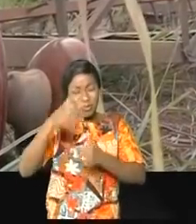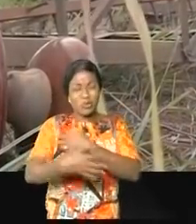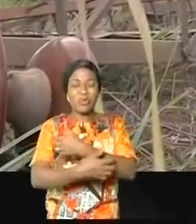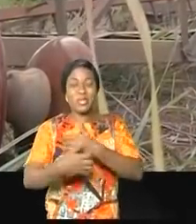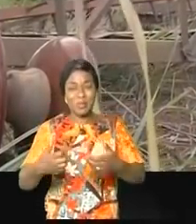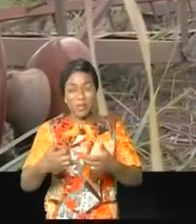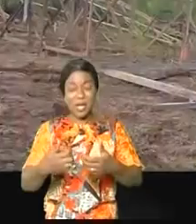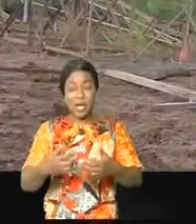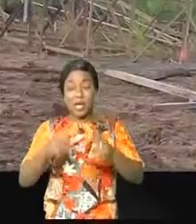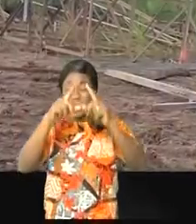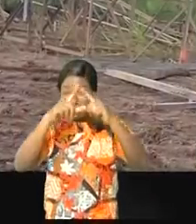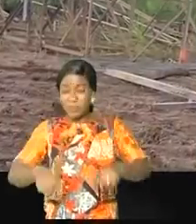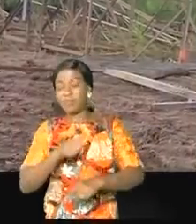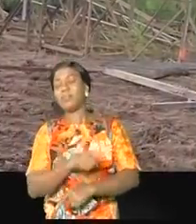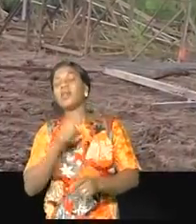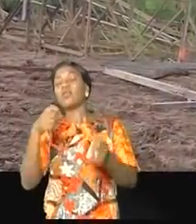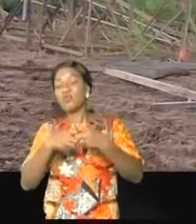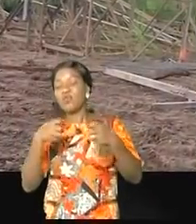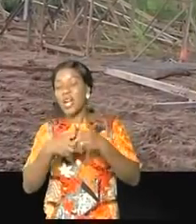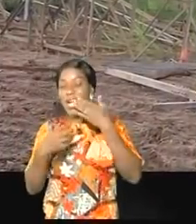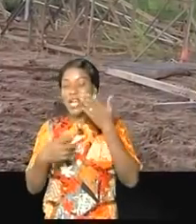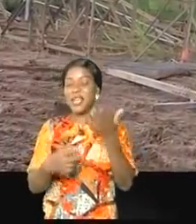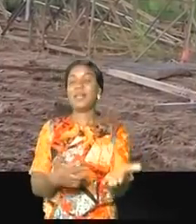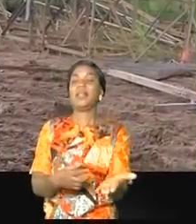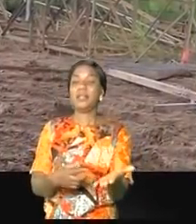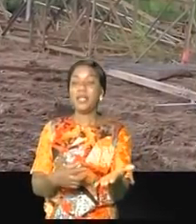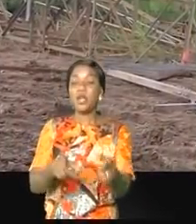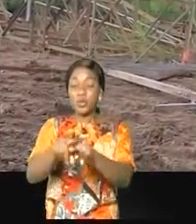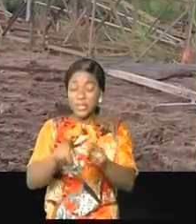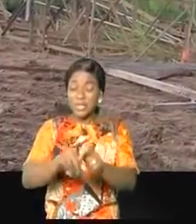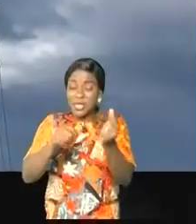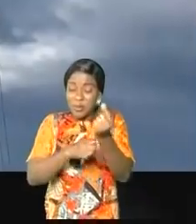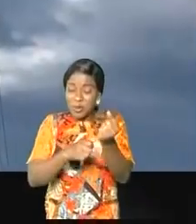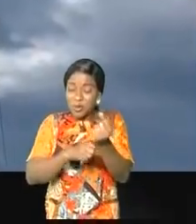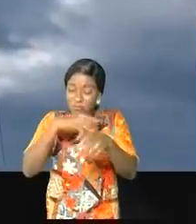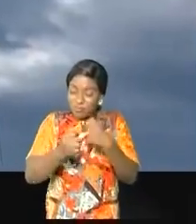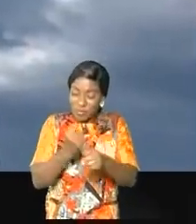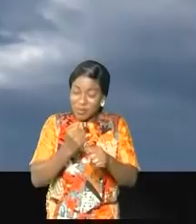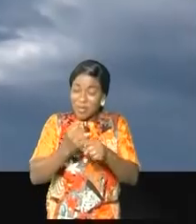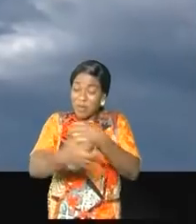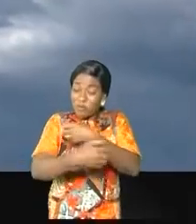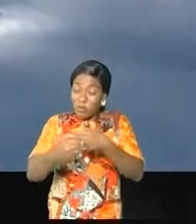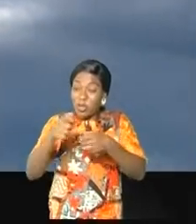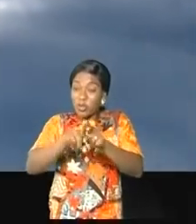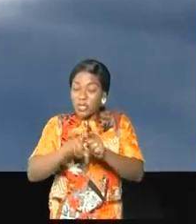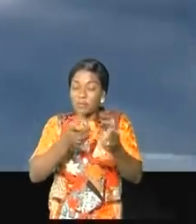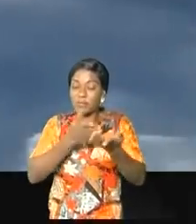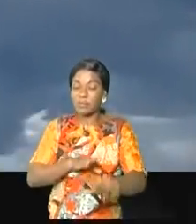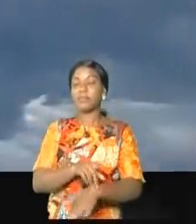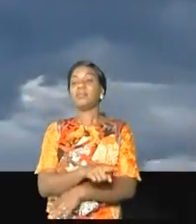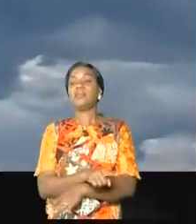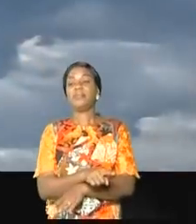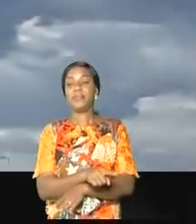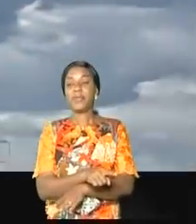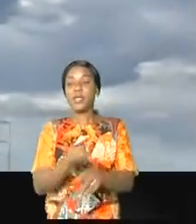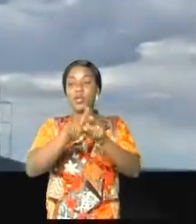cornières dans les sites de Fungurumé, qui a succombé en pleine opération par électrocution. La ligne 220 kV,